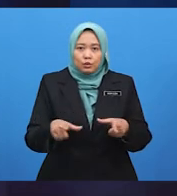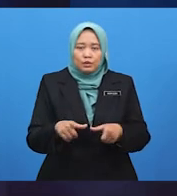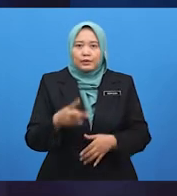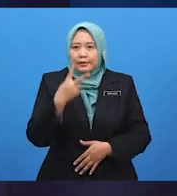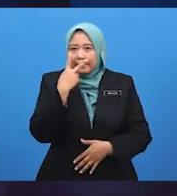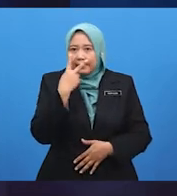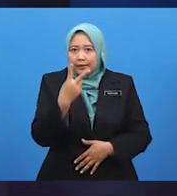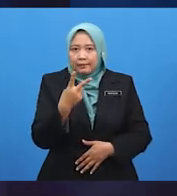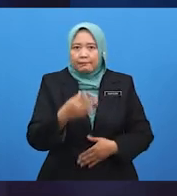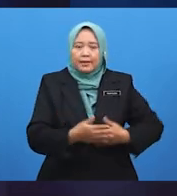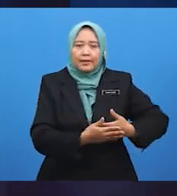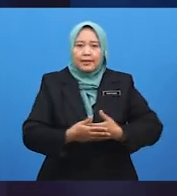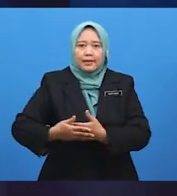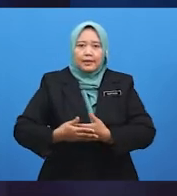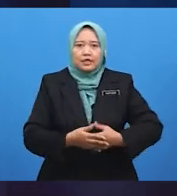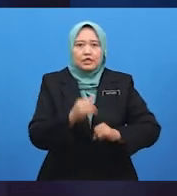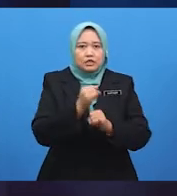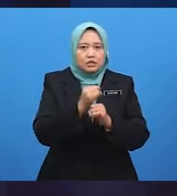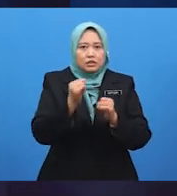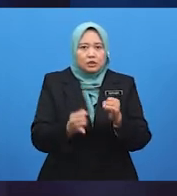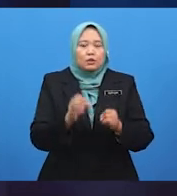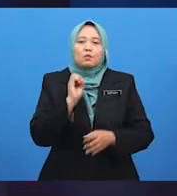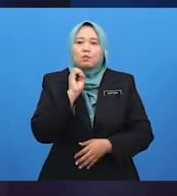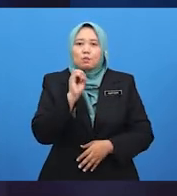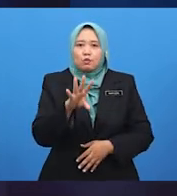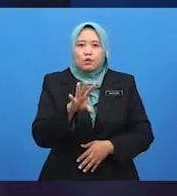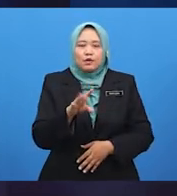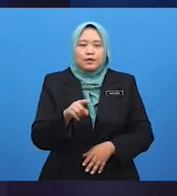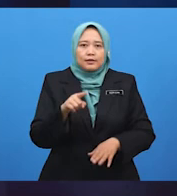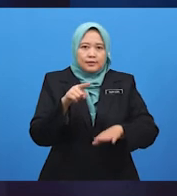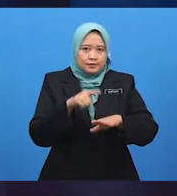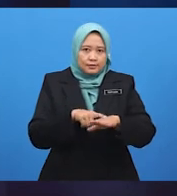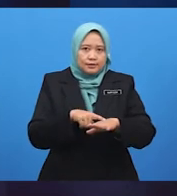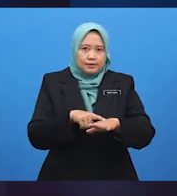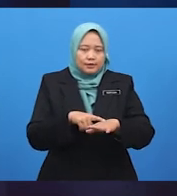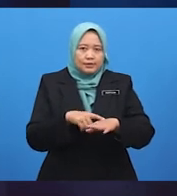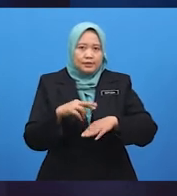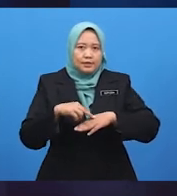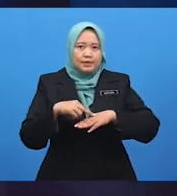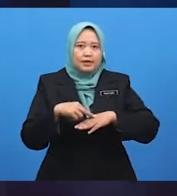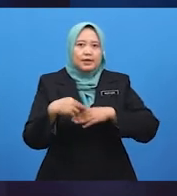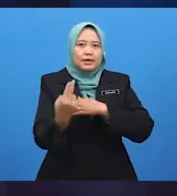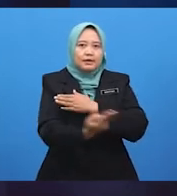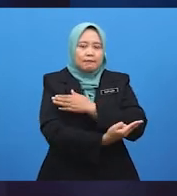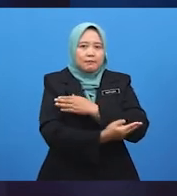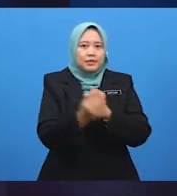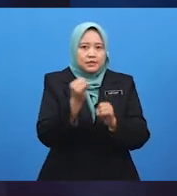lakukan jika ternampak anak jiran kamu membuang sampah di halaman jiran lain?